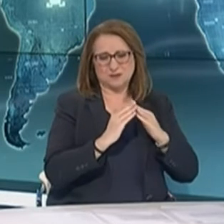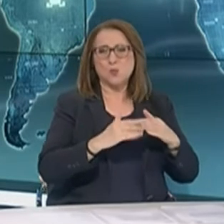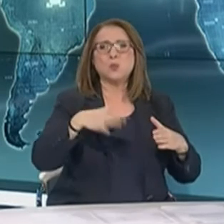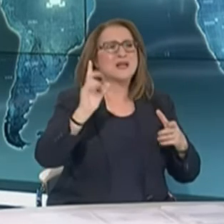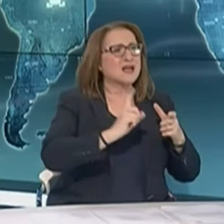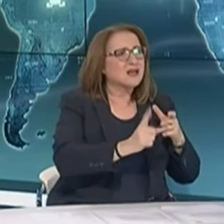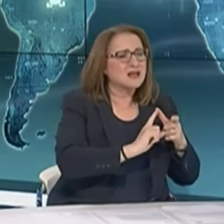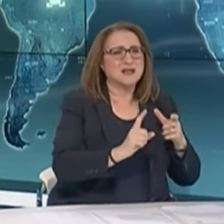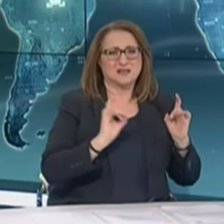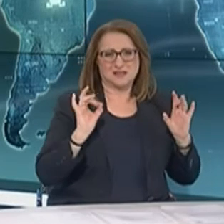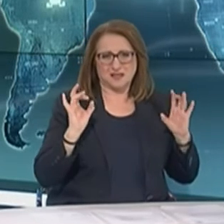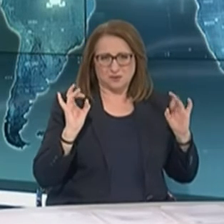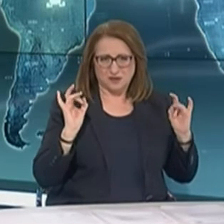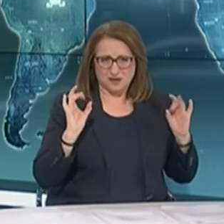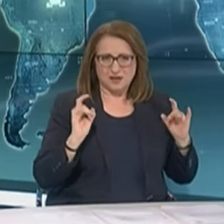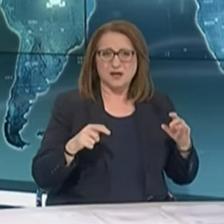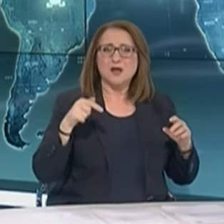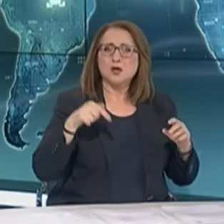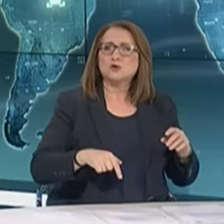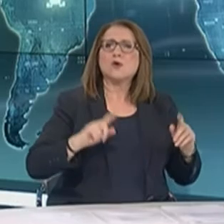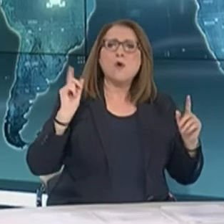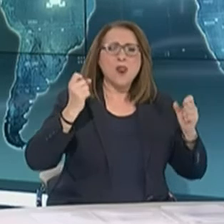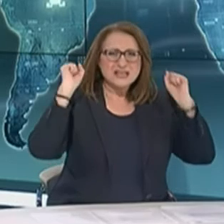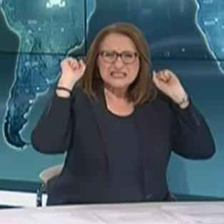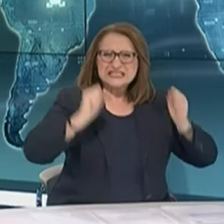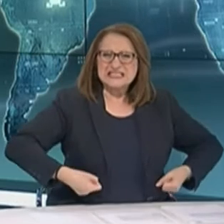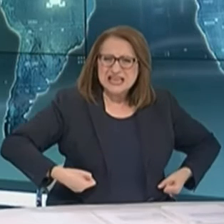ευθύνης ακούσατε ότι έκλεισαν οργανωμένες πλάσκες χιονοδρομικά.